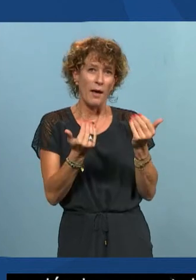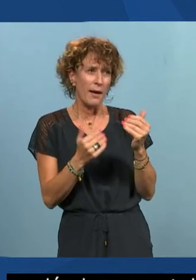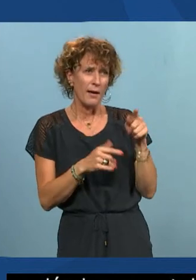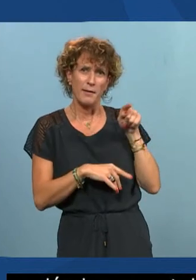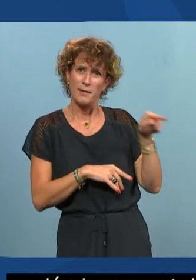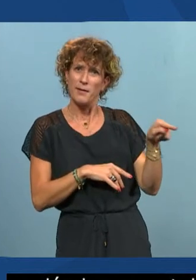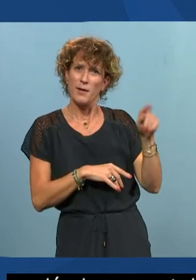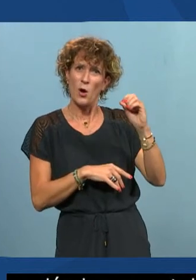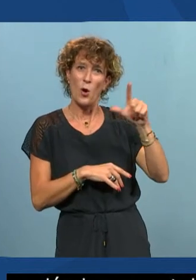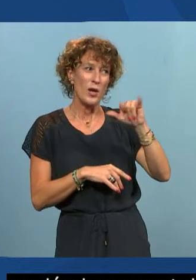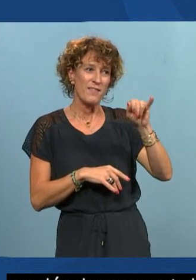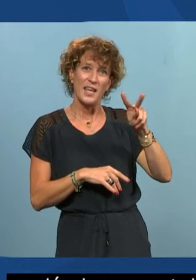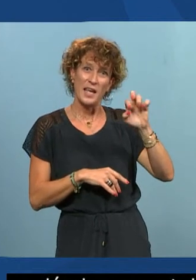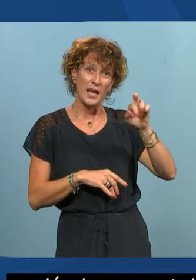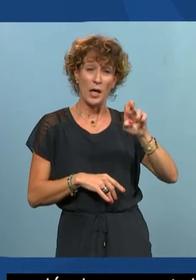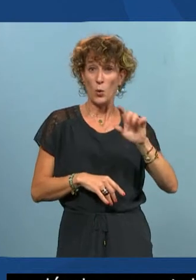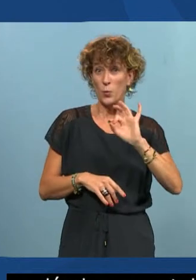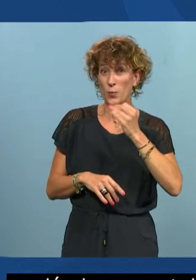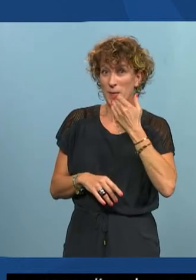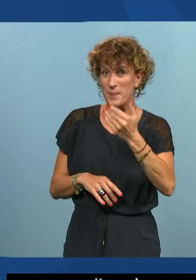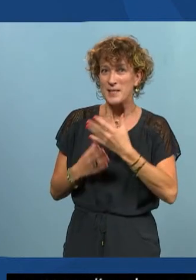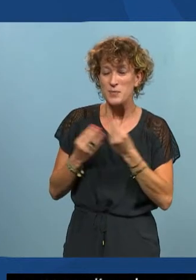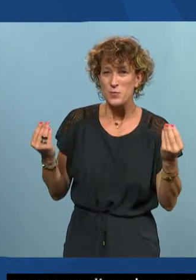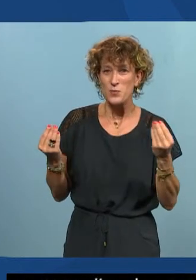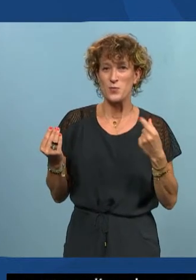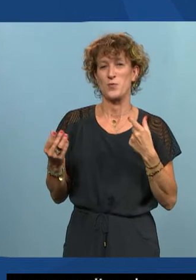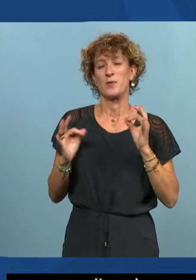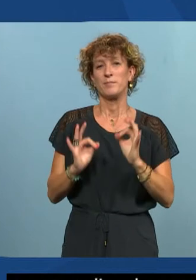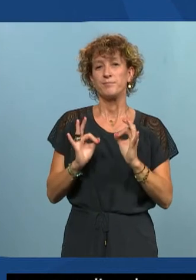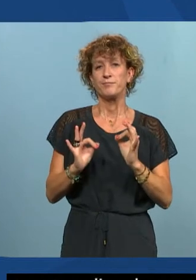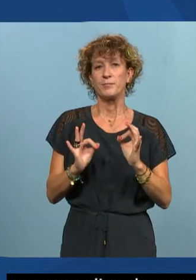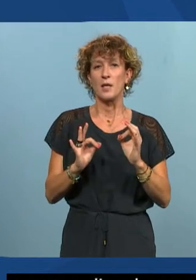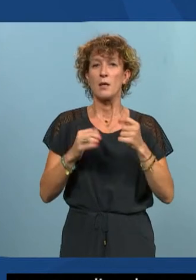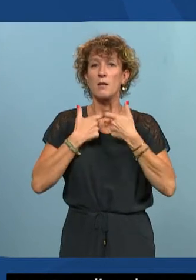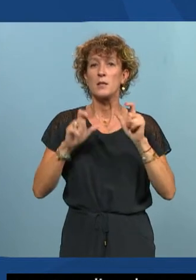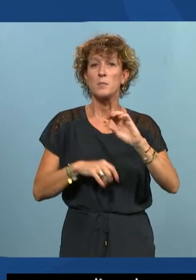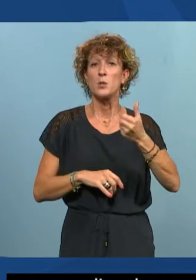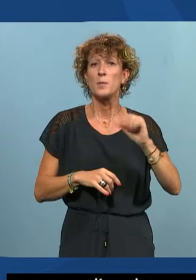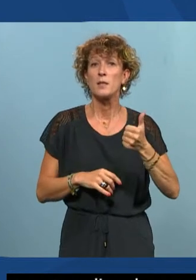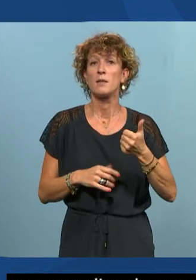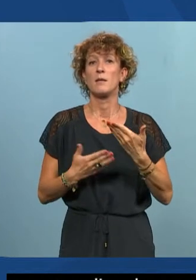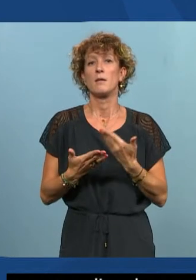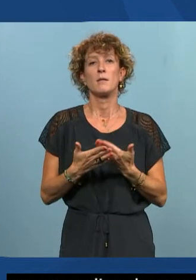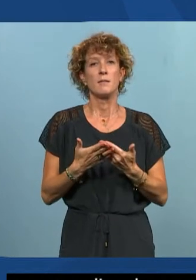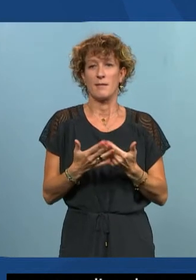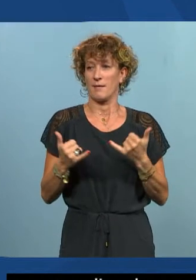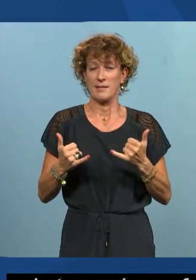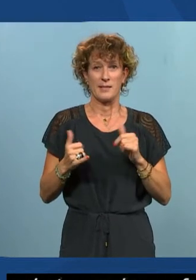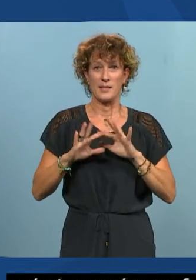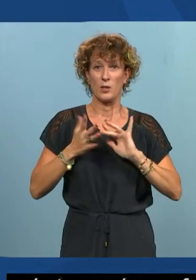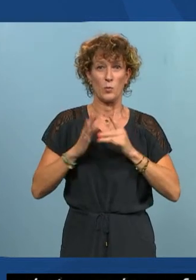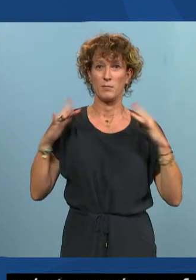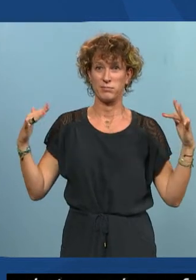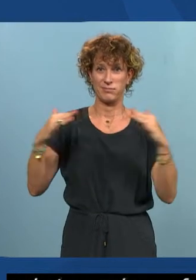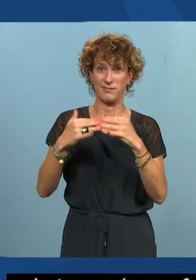si tu... Merci, Pierre. Oui, merci beaucoup. Effectivement, l'accessibilité numérique, c'est ce qui nous réunit aujourd'hui, mais en